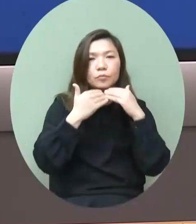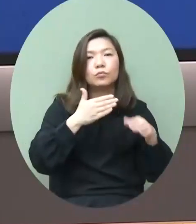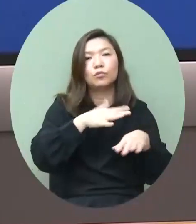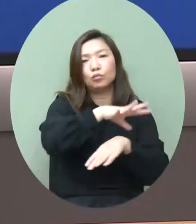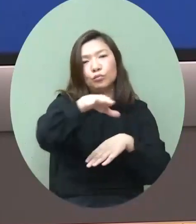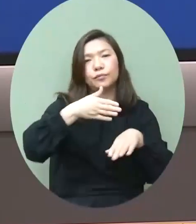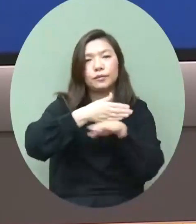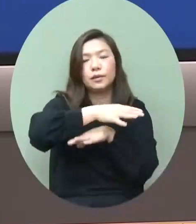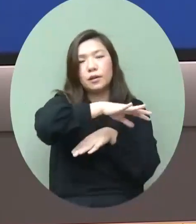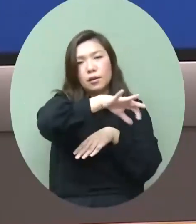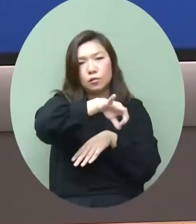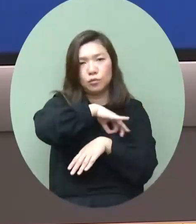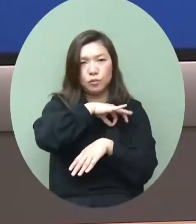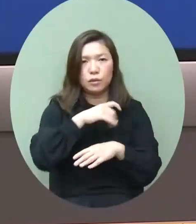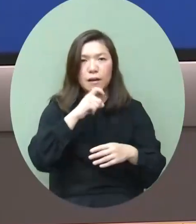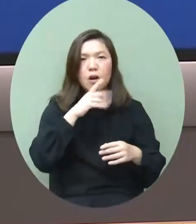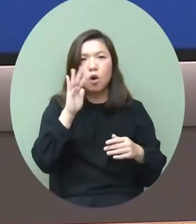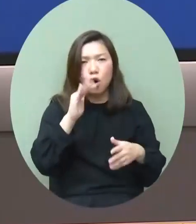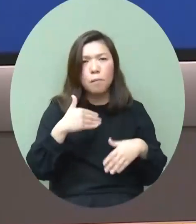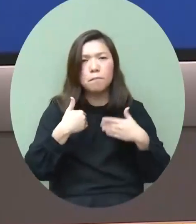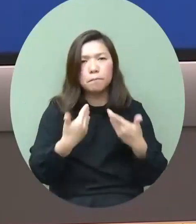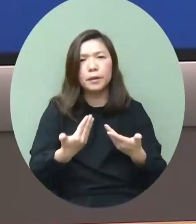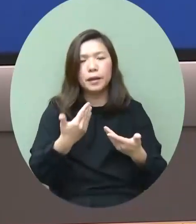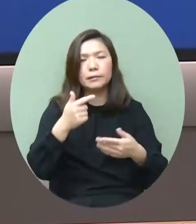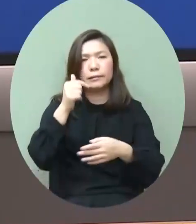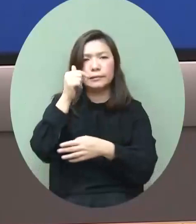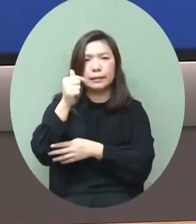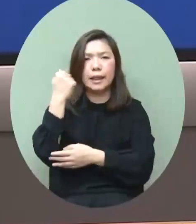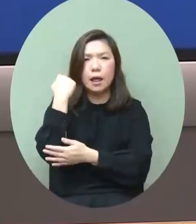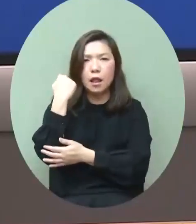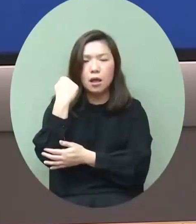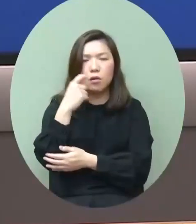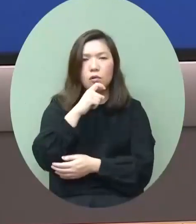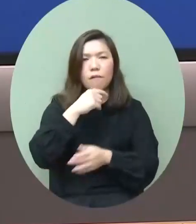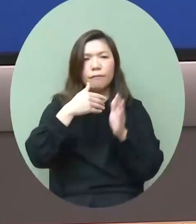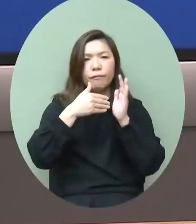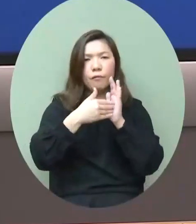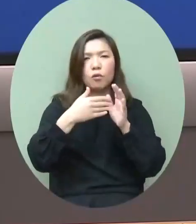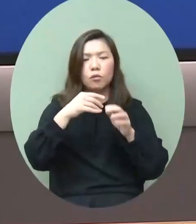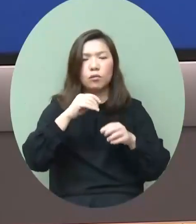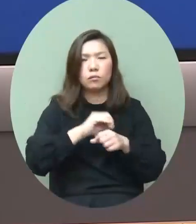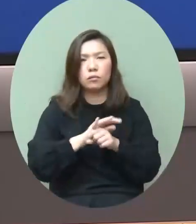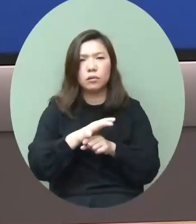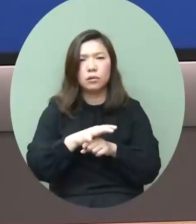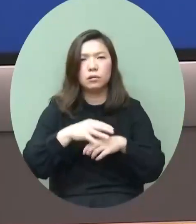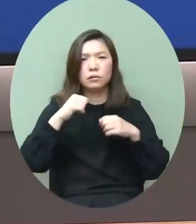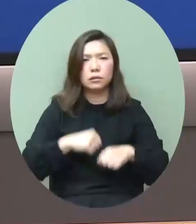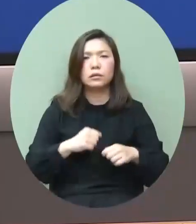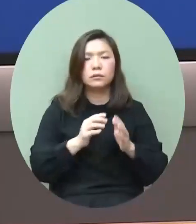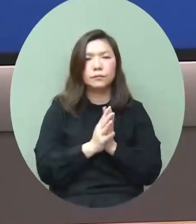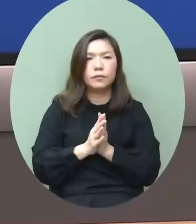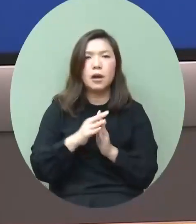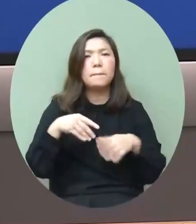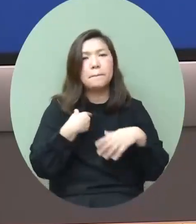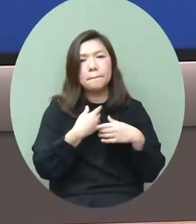可以發放一些正面的訊息可以齊心來抗疫可以幫我們一起做義工去